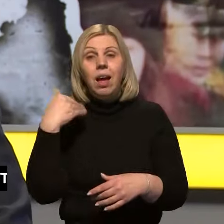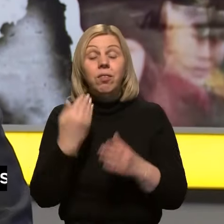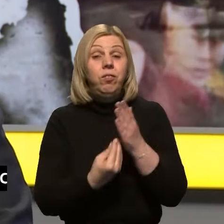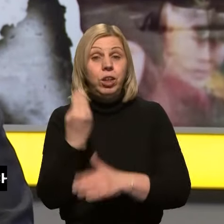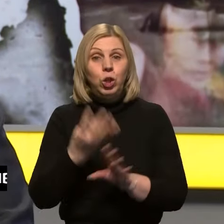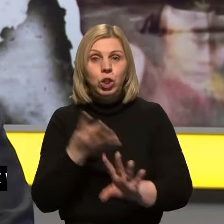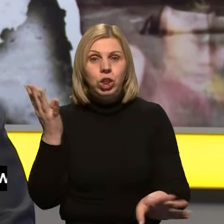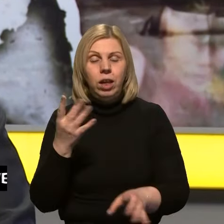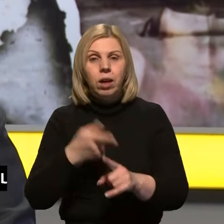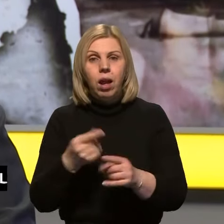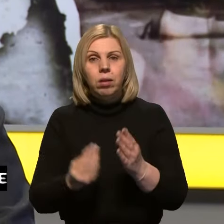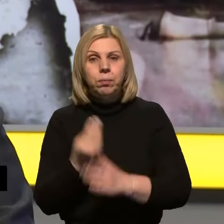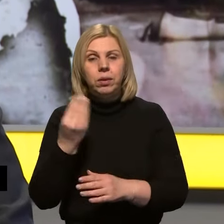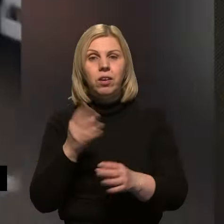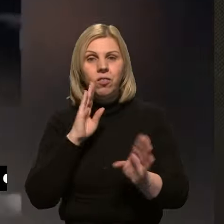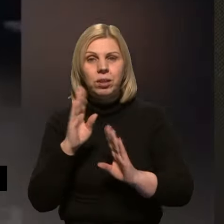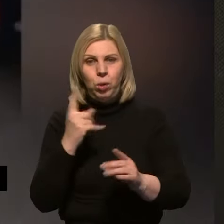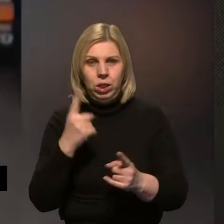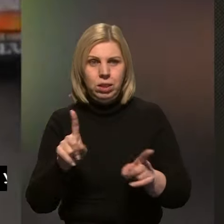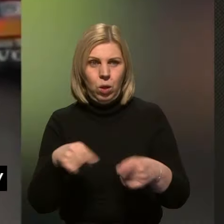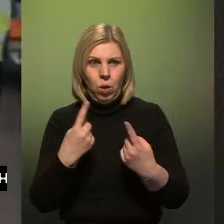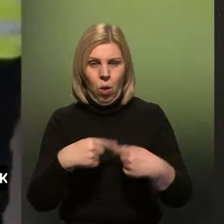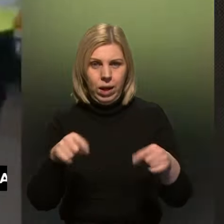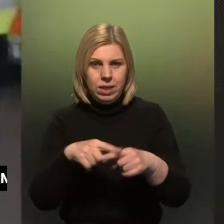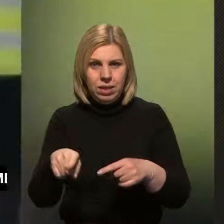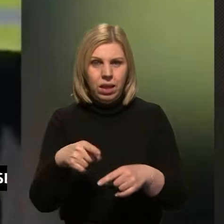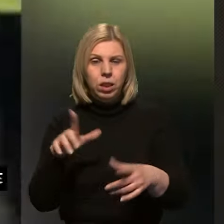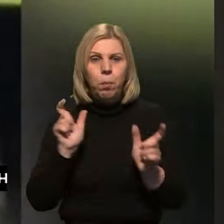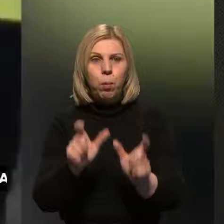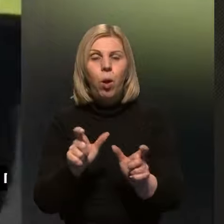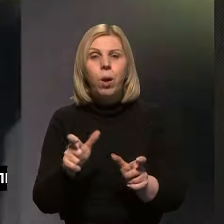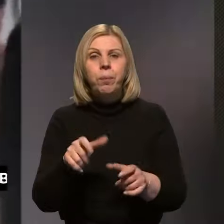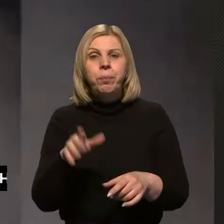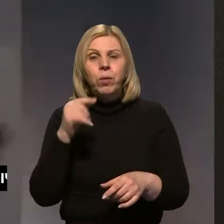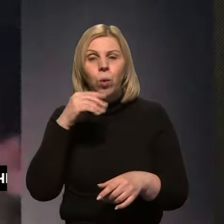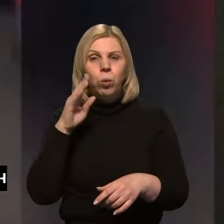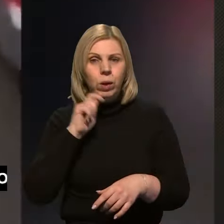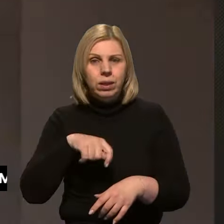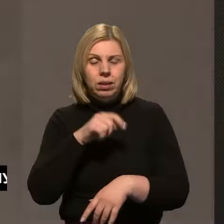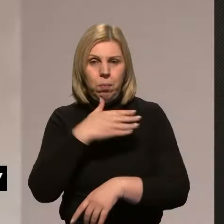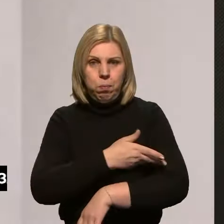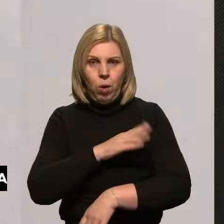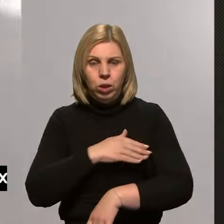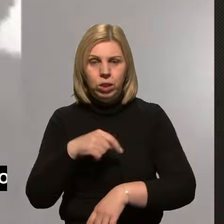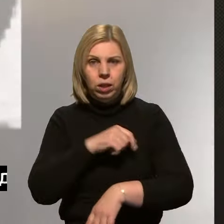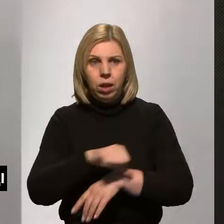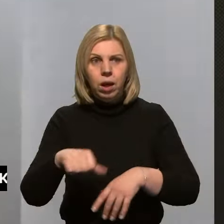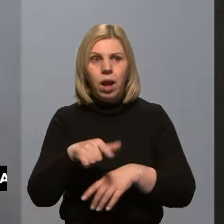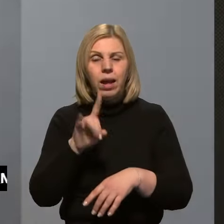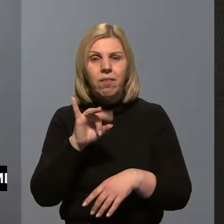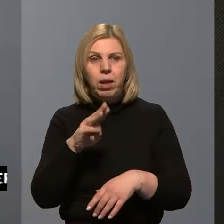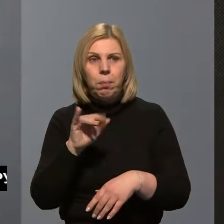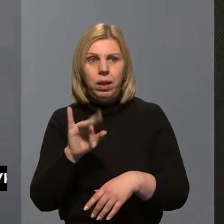черги перед Ягодином виклав у Фейсбуці один із організаторів без попередньої блокади українсько-польського кордону, представник польських перевізників Рафал